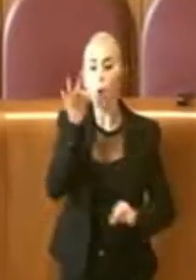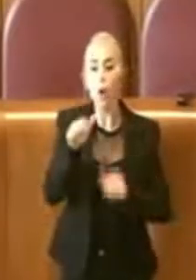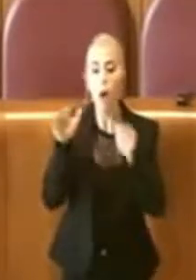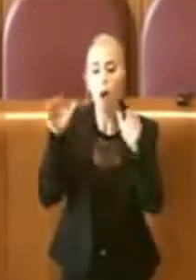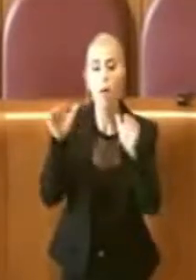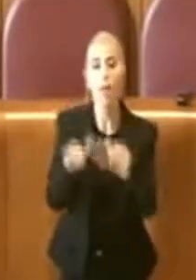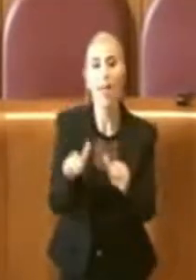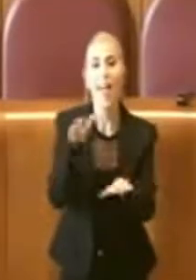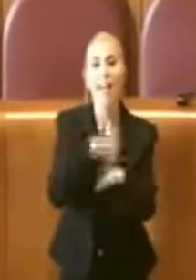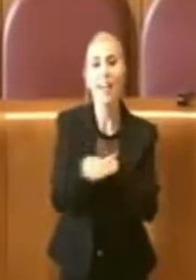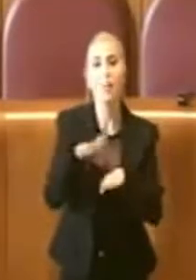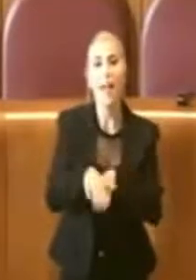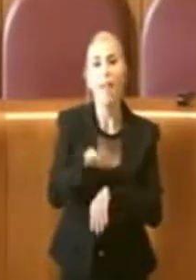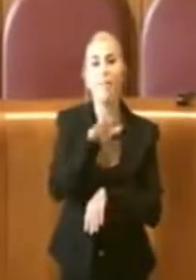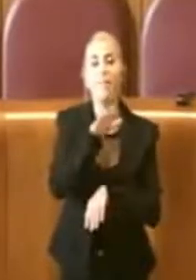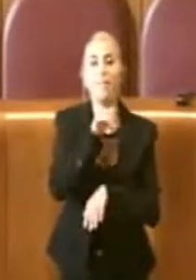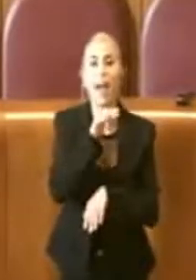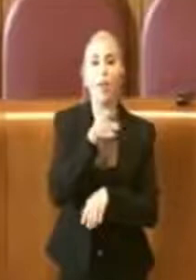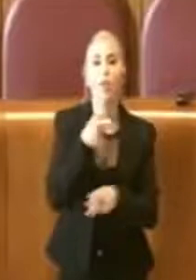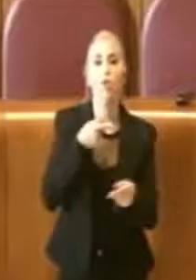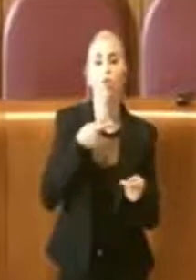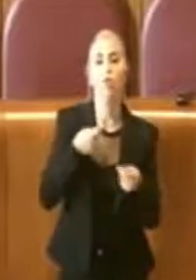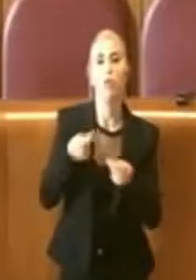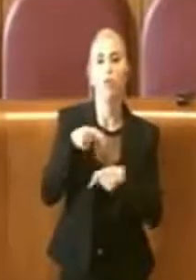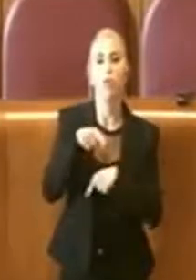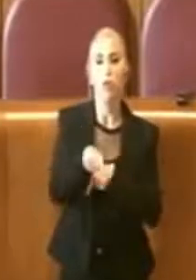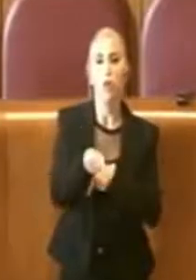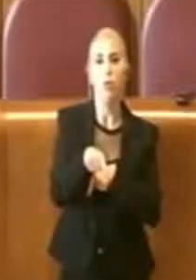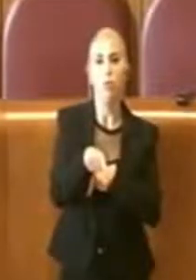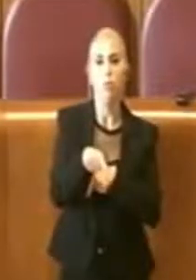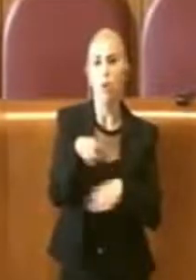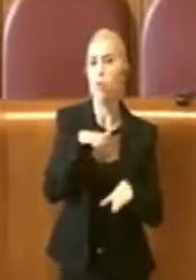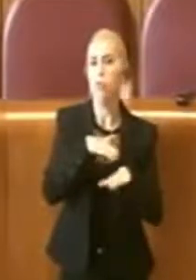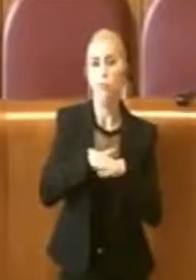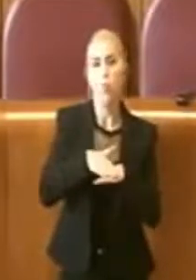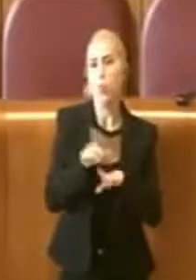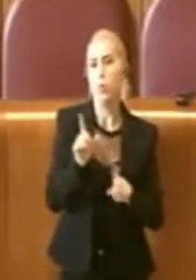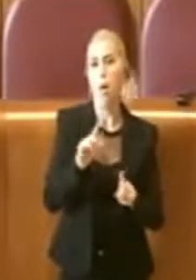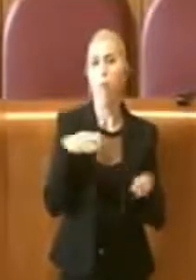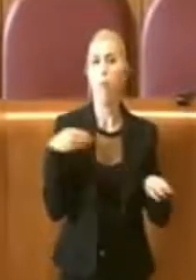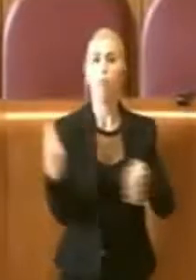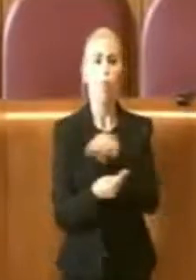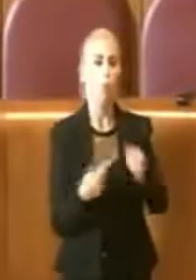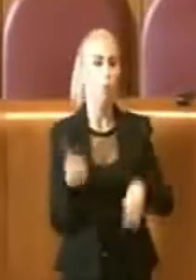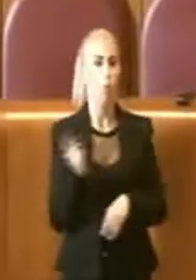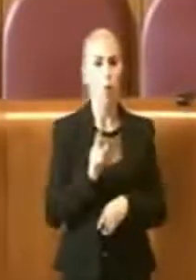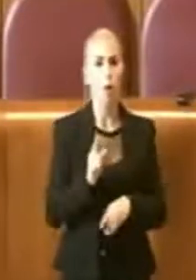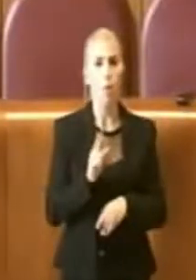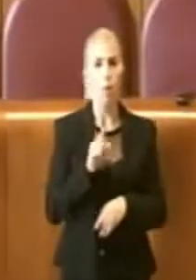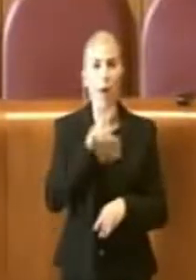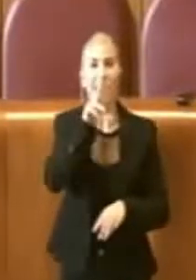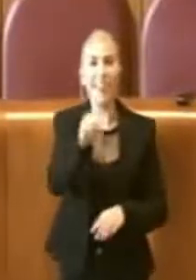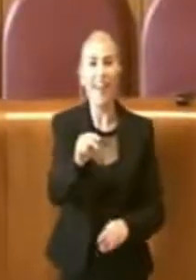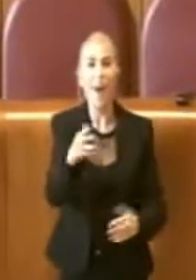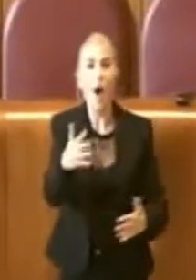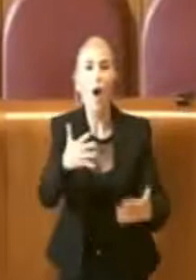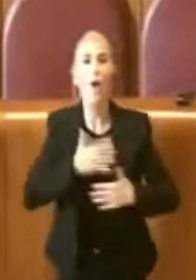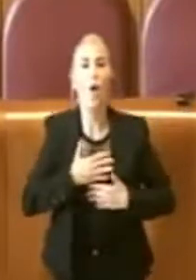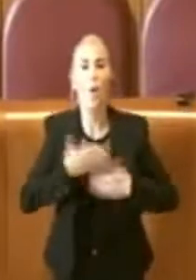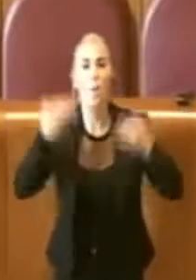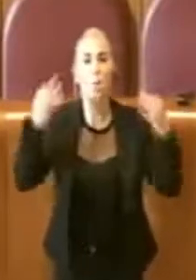'esperienza del vecchio gestore. Non è una giustificazione. Cioè, questa è una missione di colpa quella che faccio.